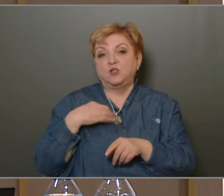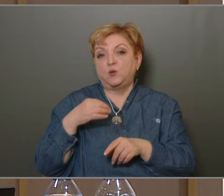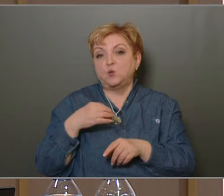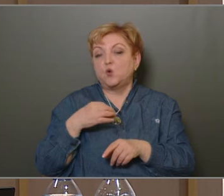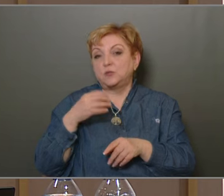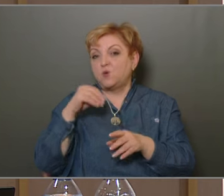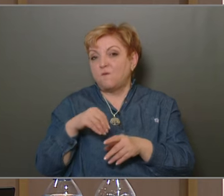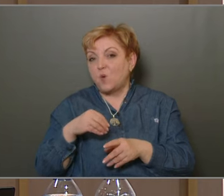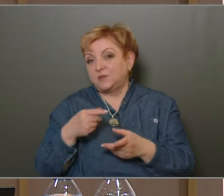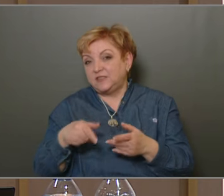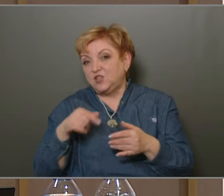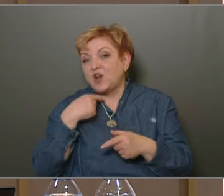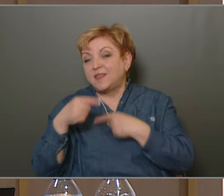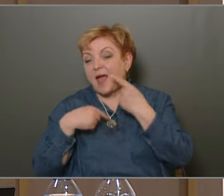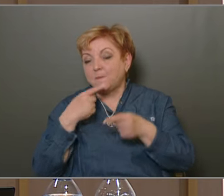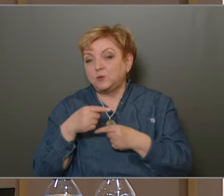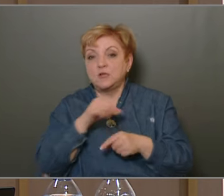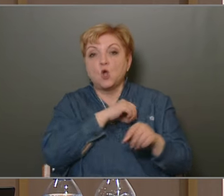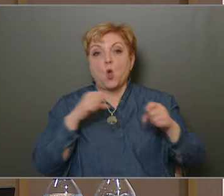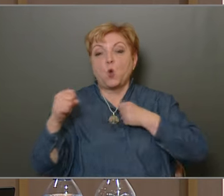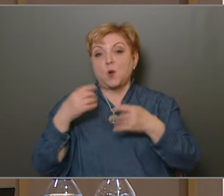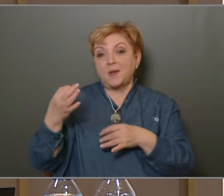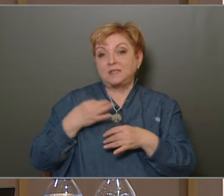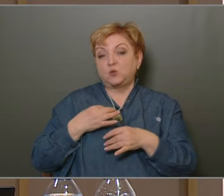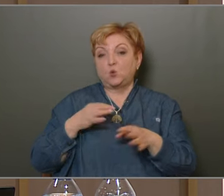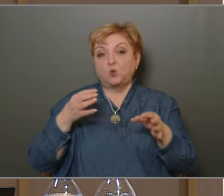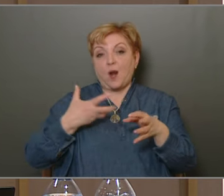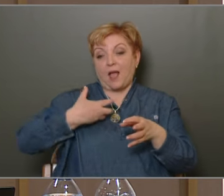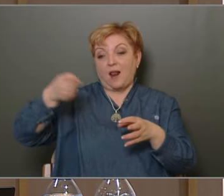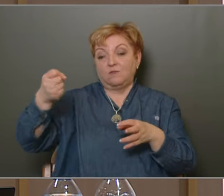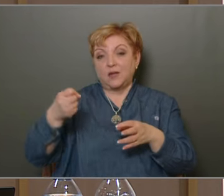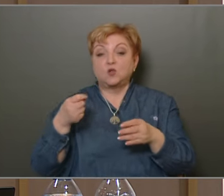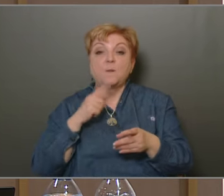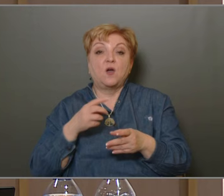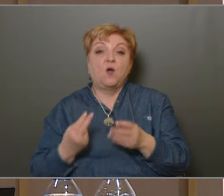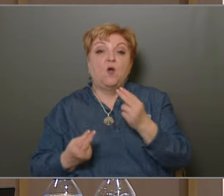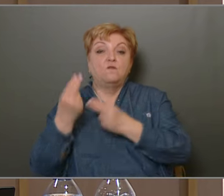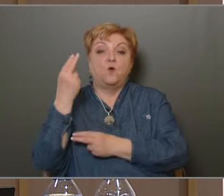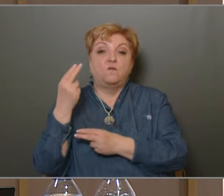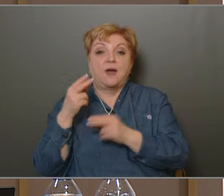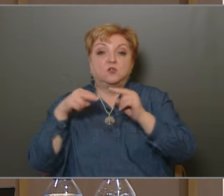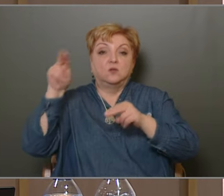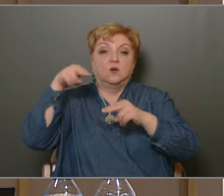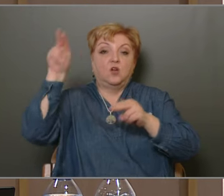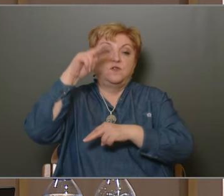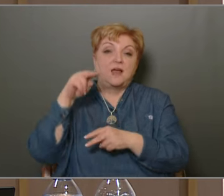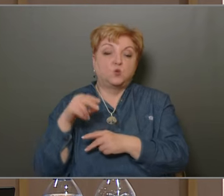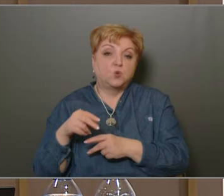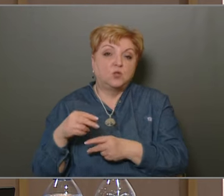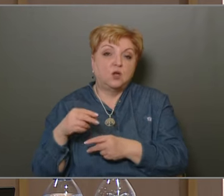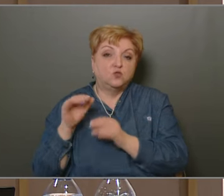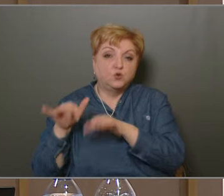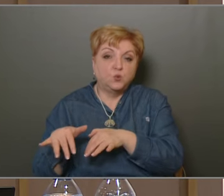akkor itt is el lehet mondani, a forrás, ez kevés. Nyilván ez az önkormányzatoktól történő elvonás, ami a főváros még különösen hatványozottan sújtja,